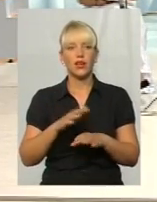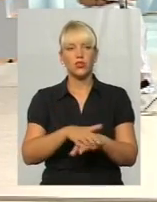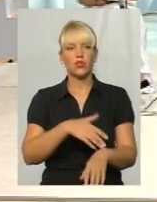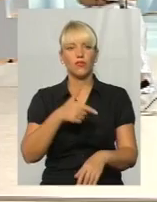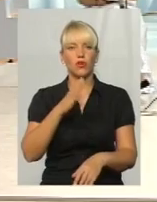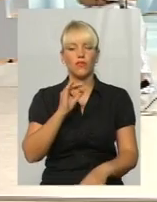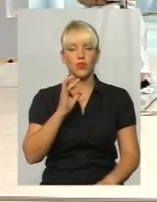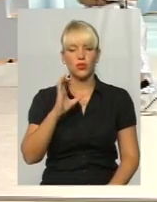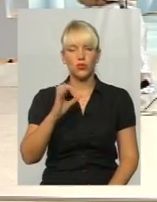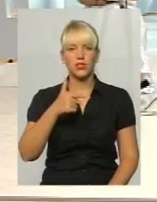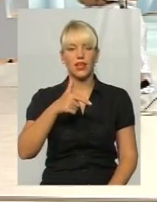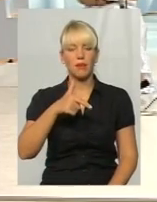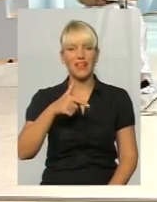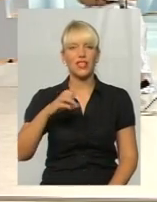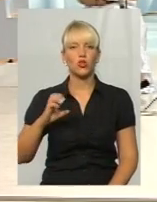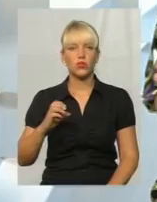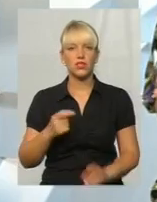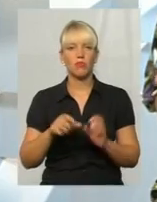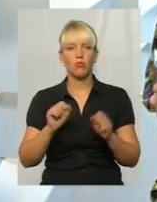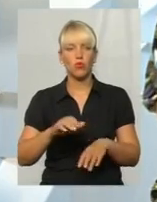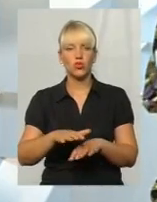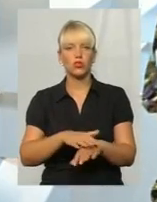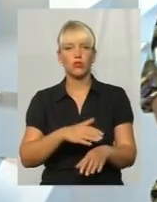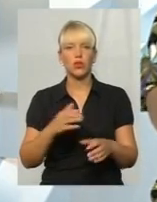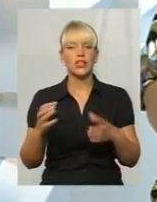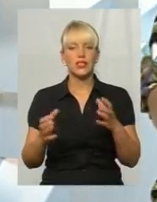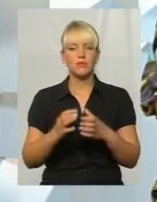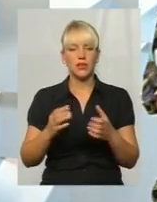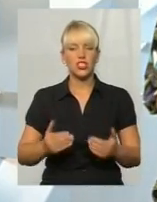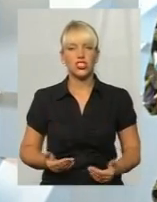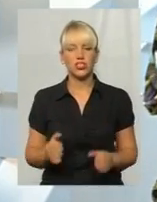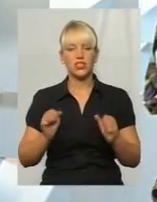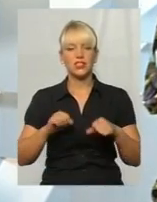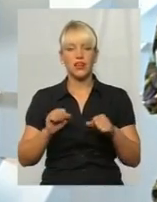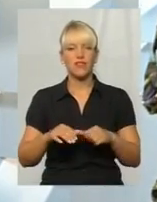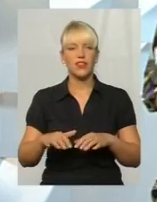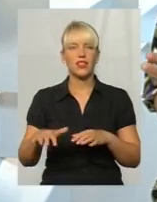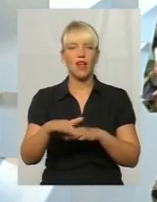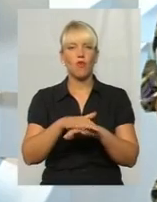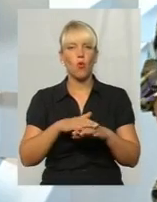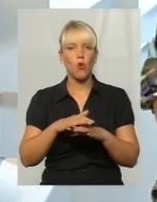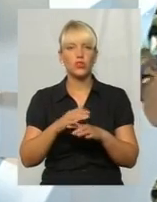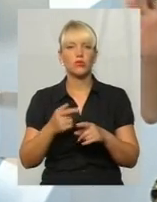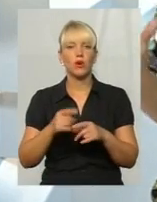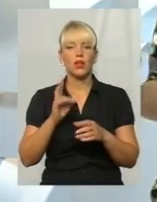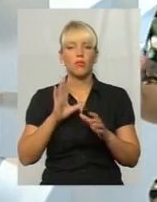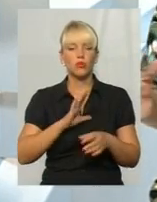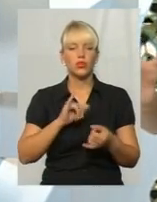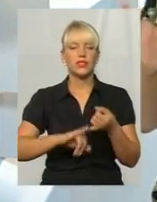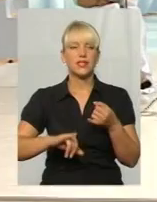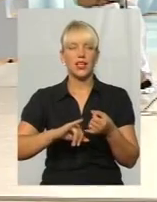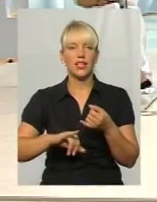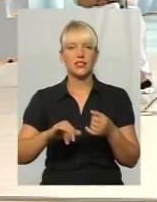зберігати життєздатність в навколишньому середовищі і бути заразним для оточуючих? Тобто людина